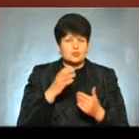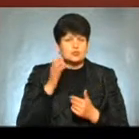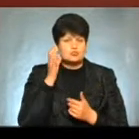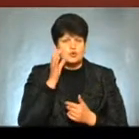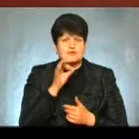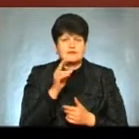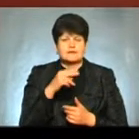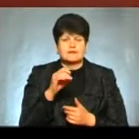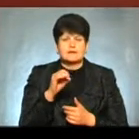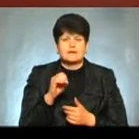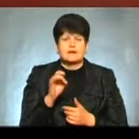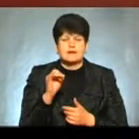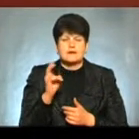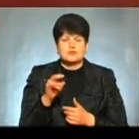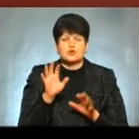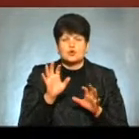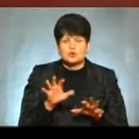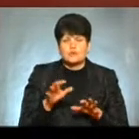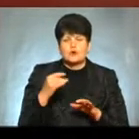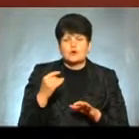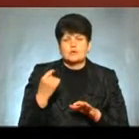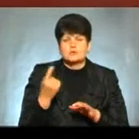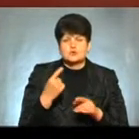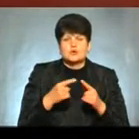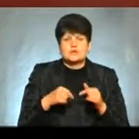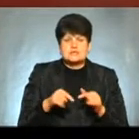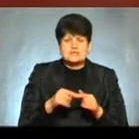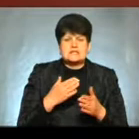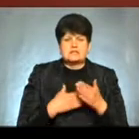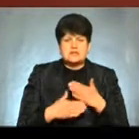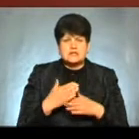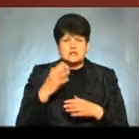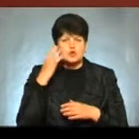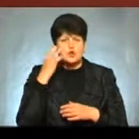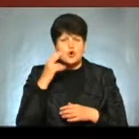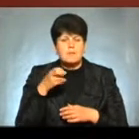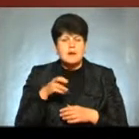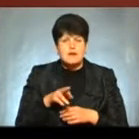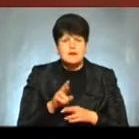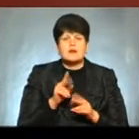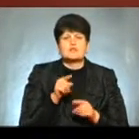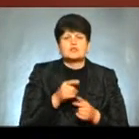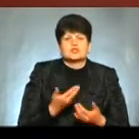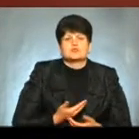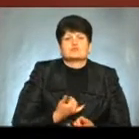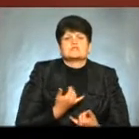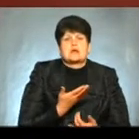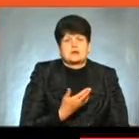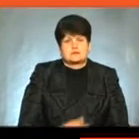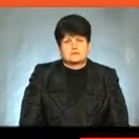Деркача Голову Тернопільської громадської організації «Інваліди Чорнобиля» Прослухати, він розкаже про те, як вони живуть зараз